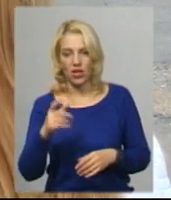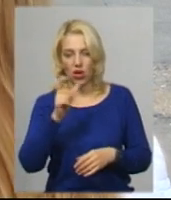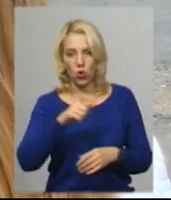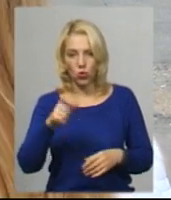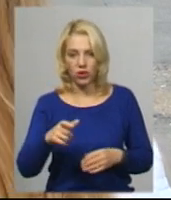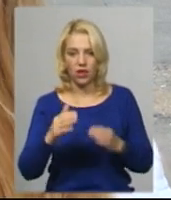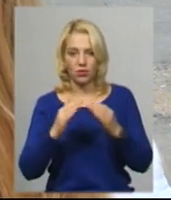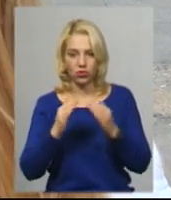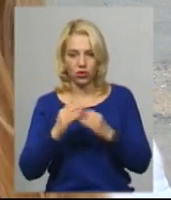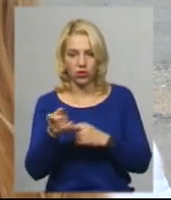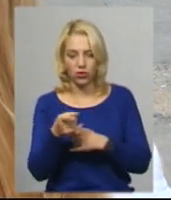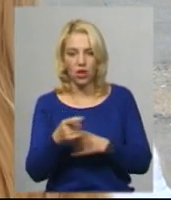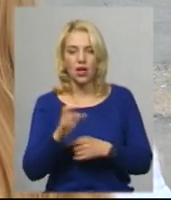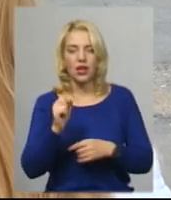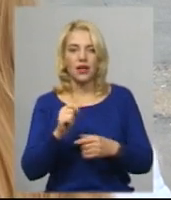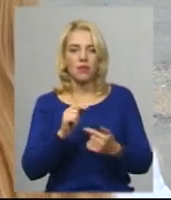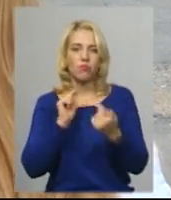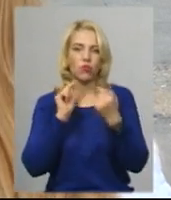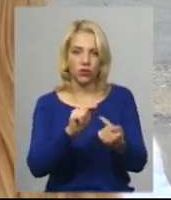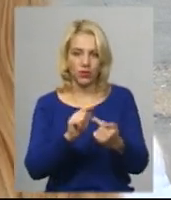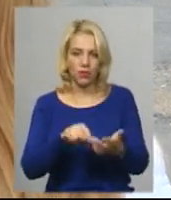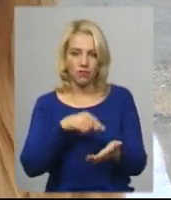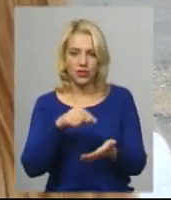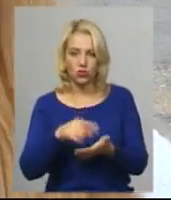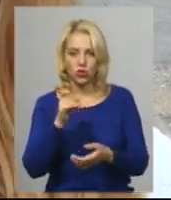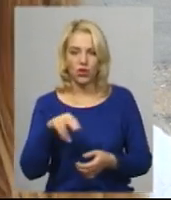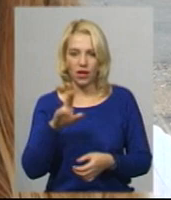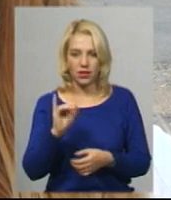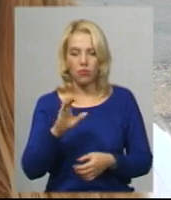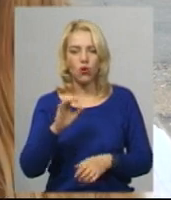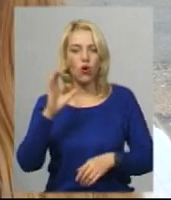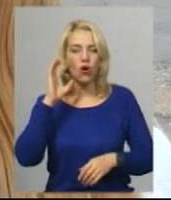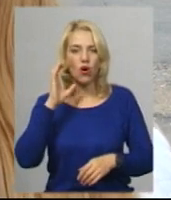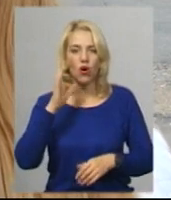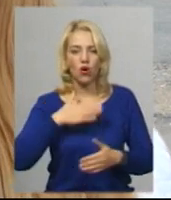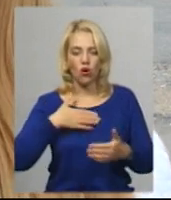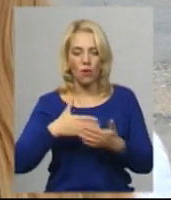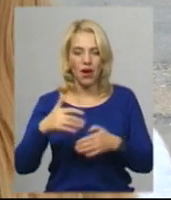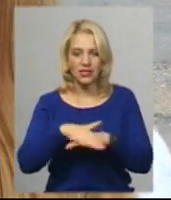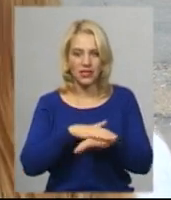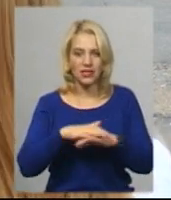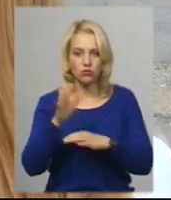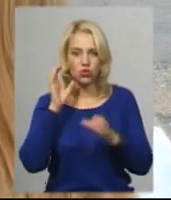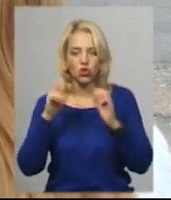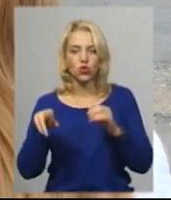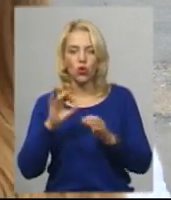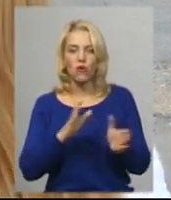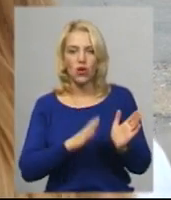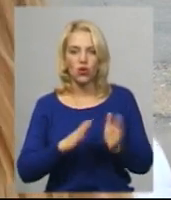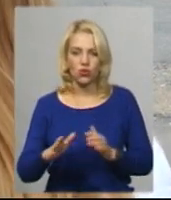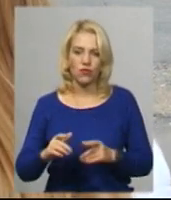допомагали їм судитися з міською радою по громадським слуханням щодо коригування